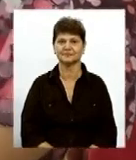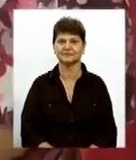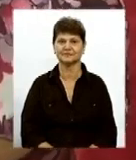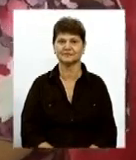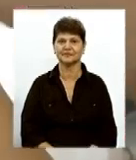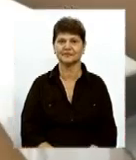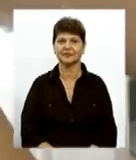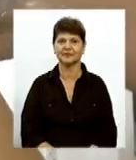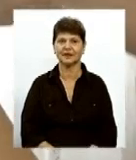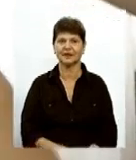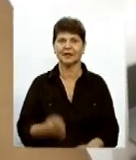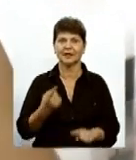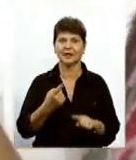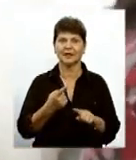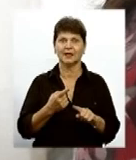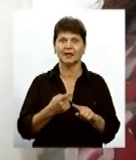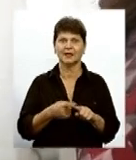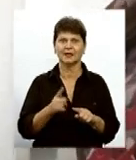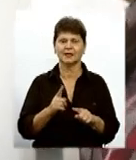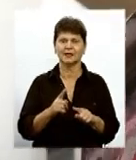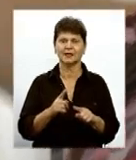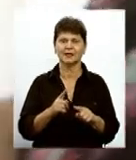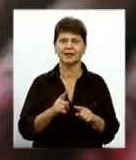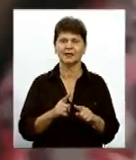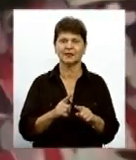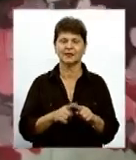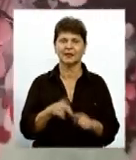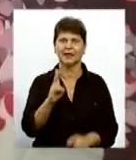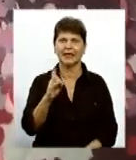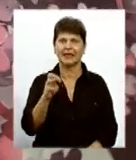Кошник, поливнушечки, крім,